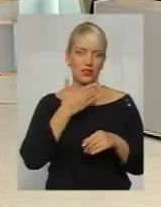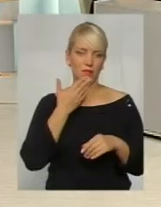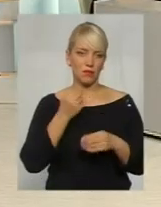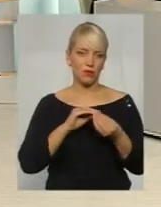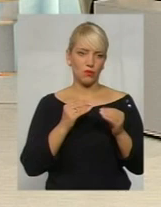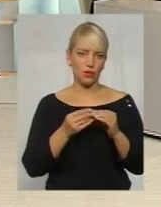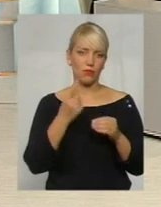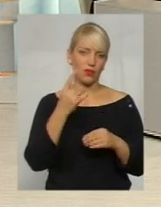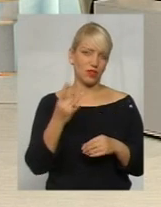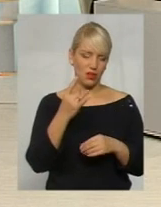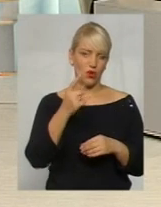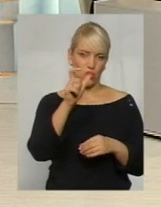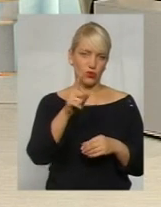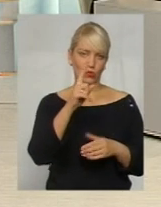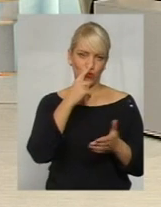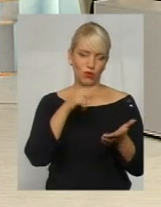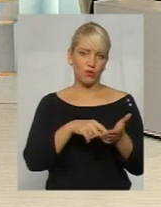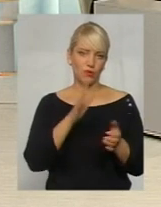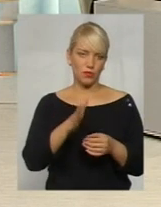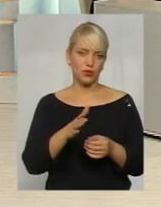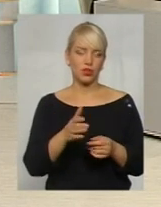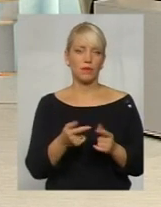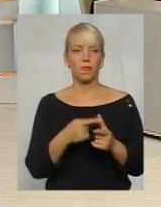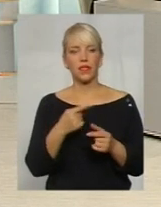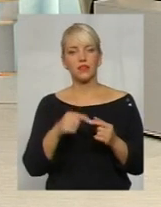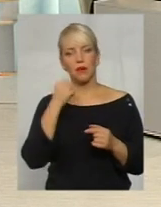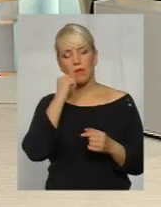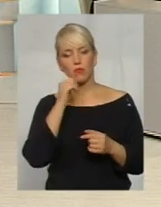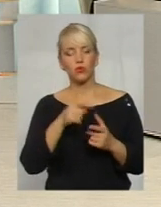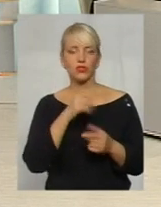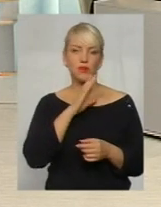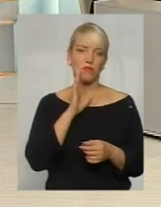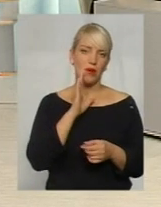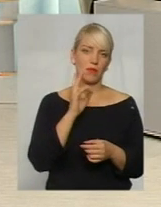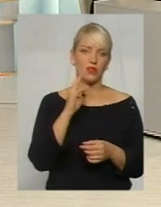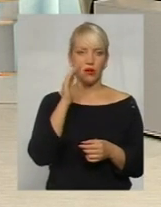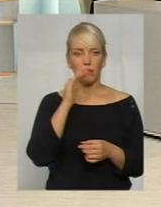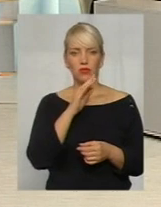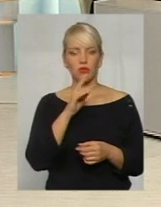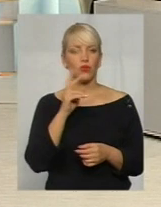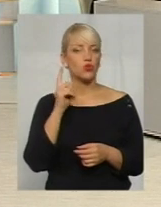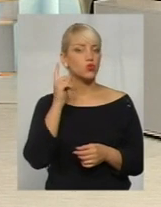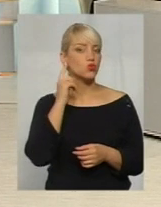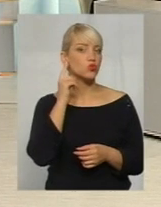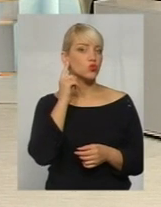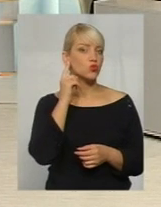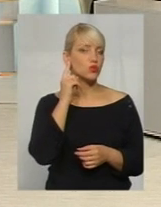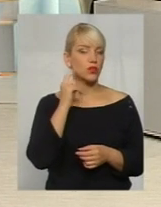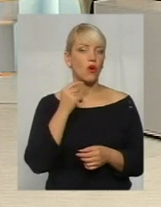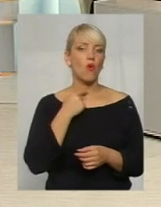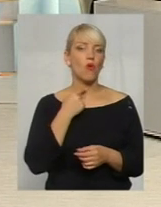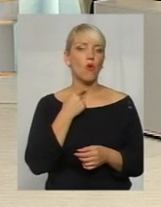і цього достатньо буде. Як говорять, чи бабуся, чи мама, чи батько, приблизно чують старший вік,